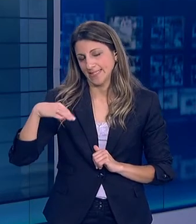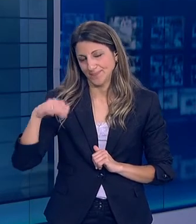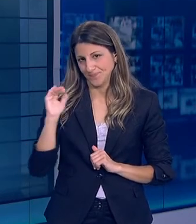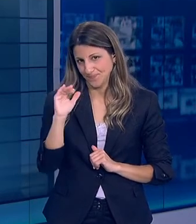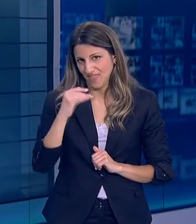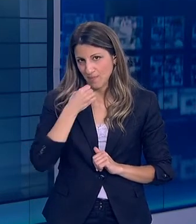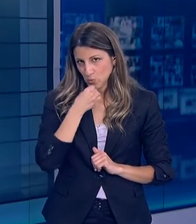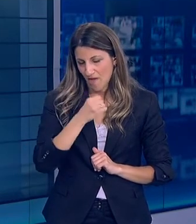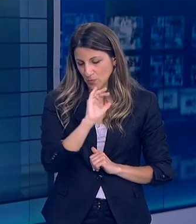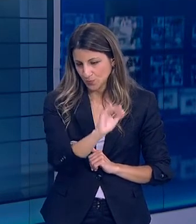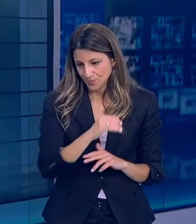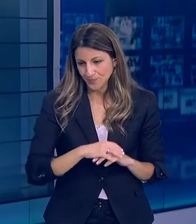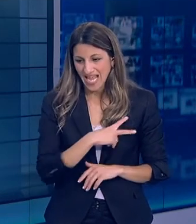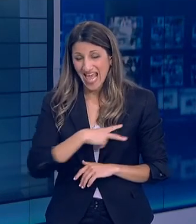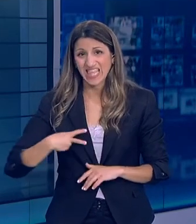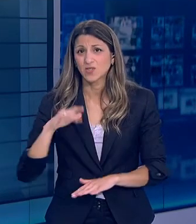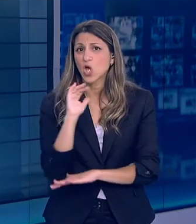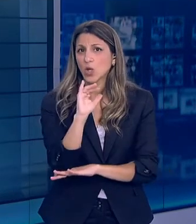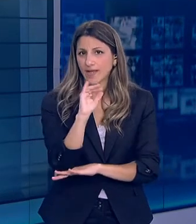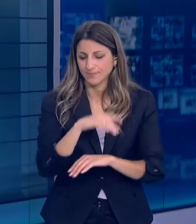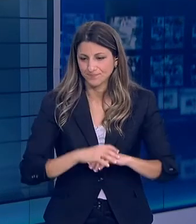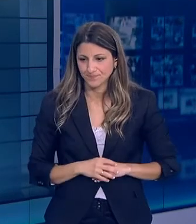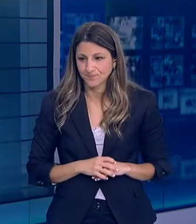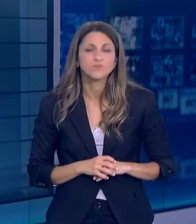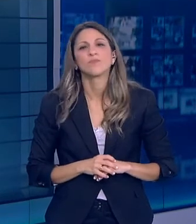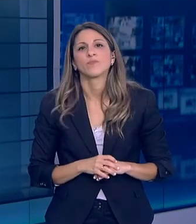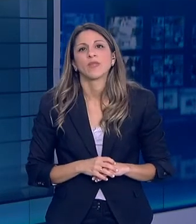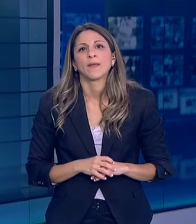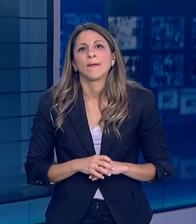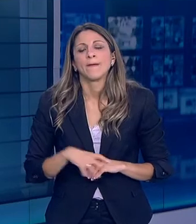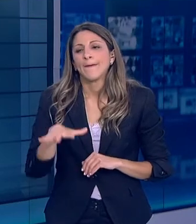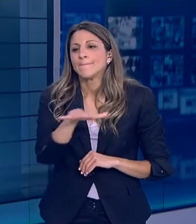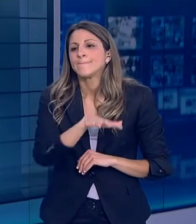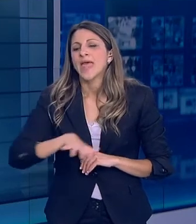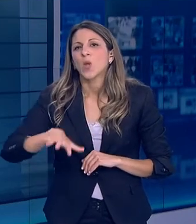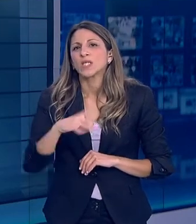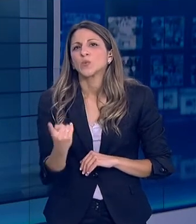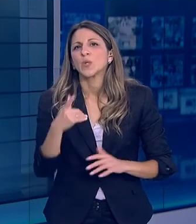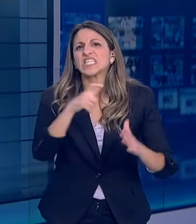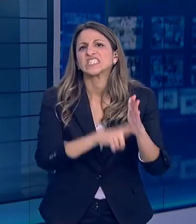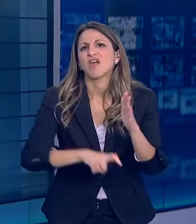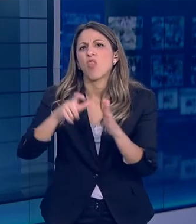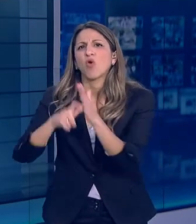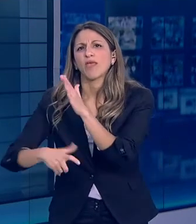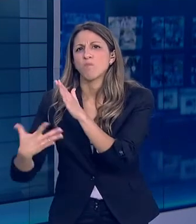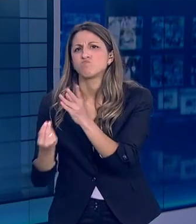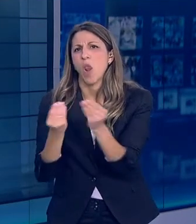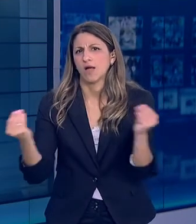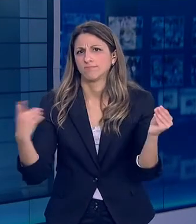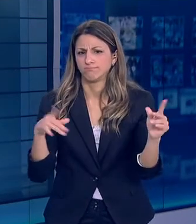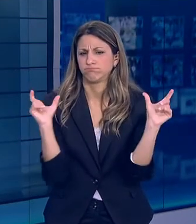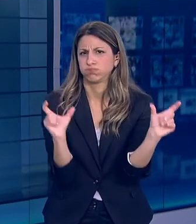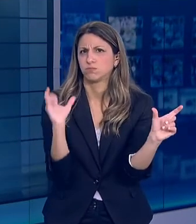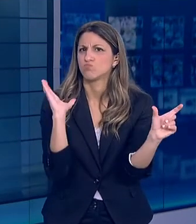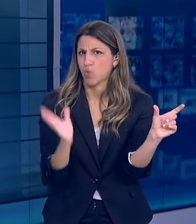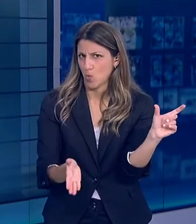Κύριε καθηγητά Μπορούν να λειτουργήσουν τοπικές καραντίνες Σε τουριστικούς προορισμούς Σε περίπτωση έξαρσης κρουσμάτων Η Επιτροπή έχει λόγο